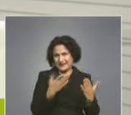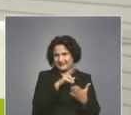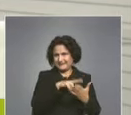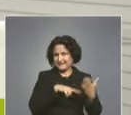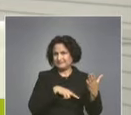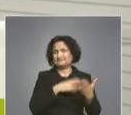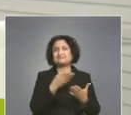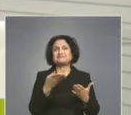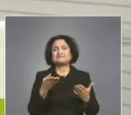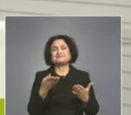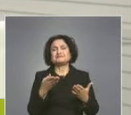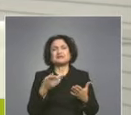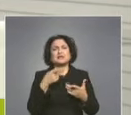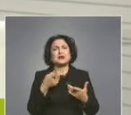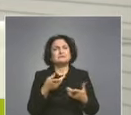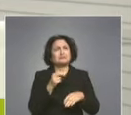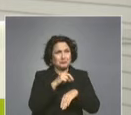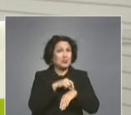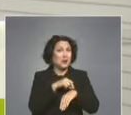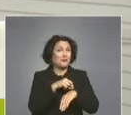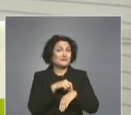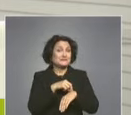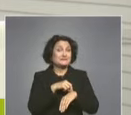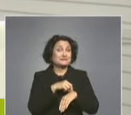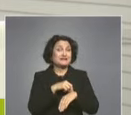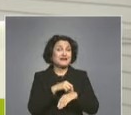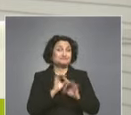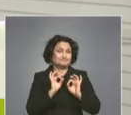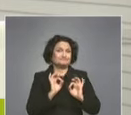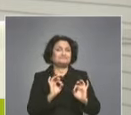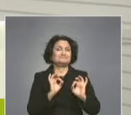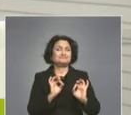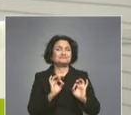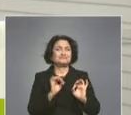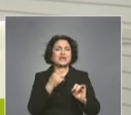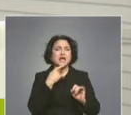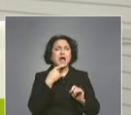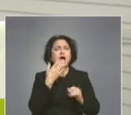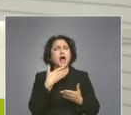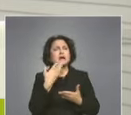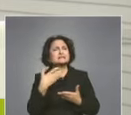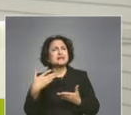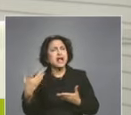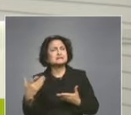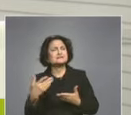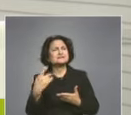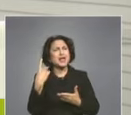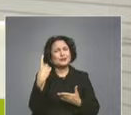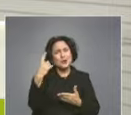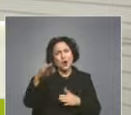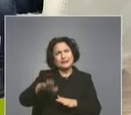Тя е много Пловдивска и разказва за едно детство с точен адрес.